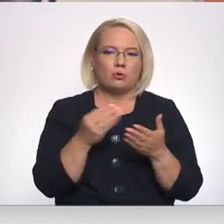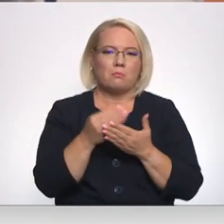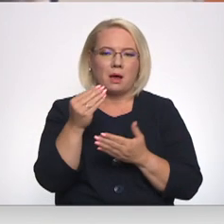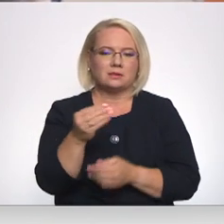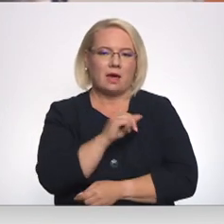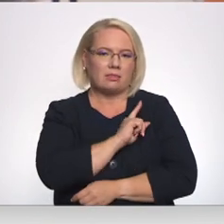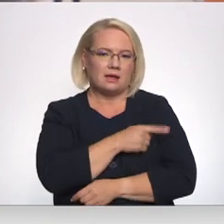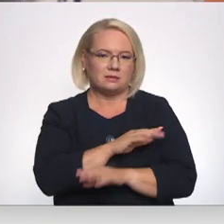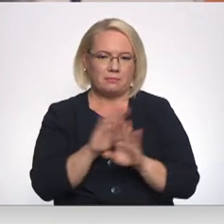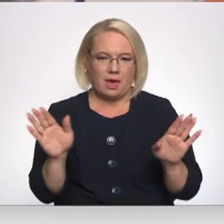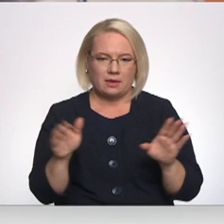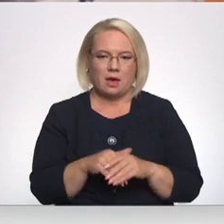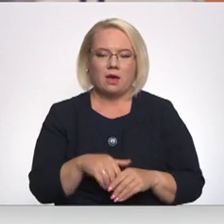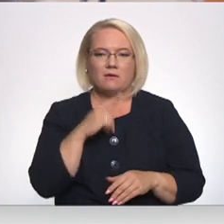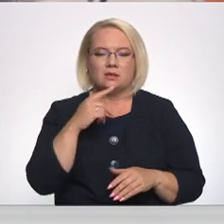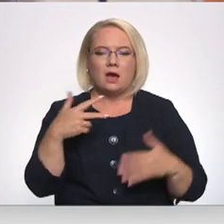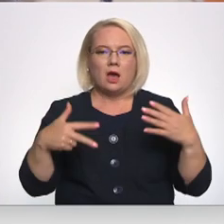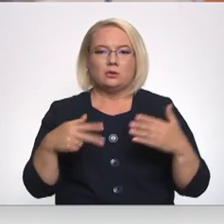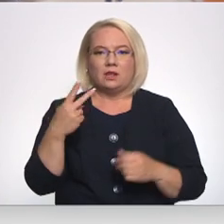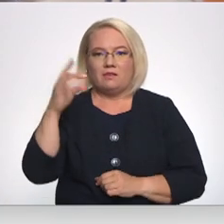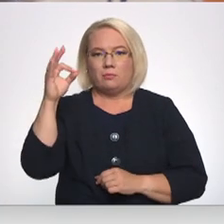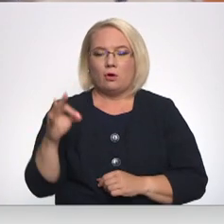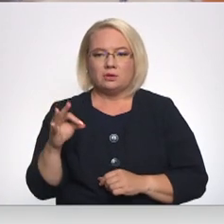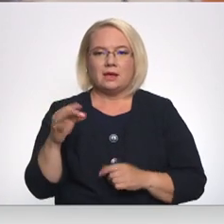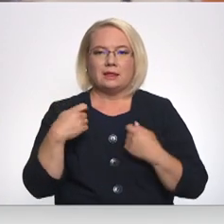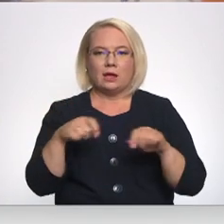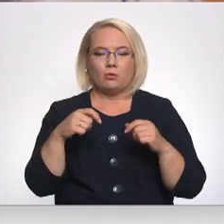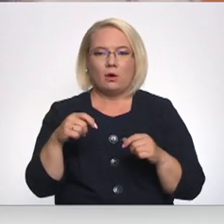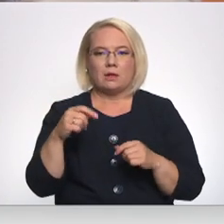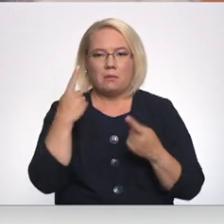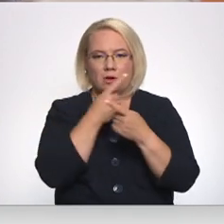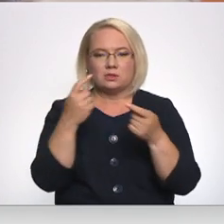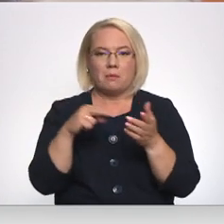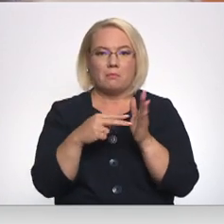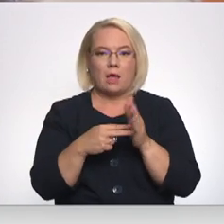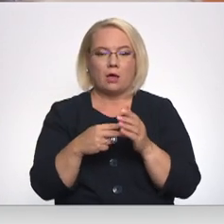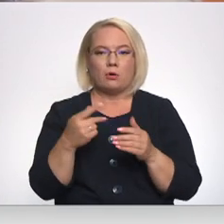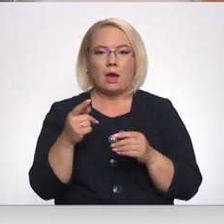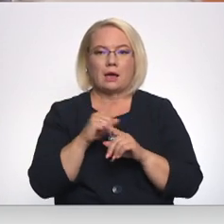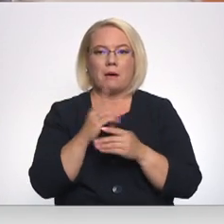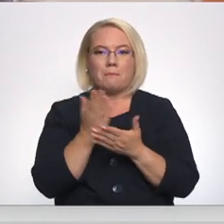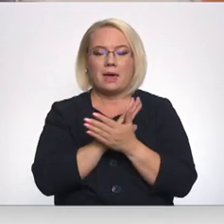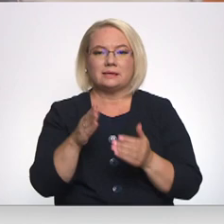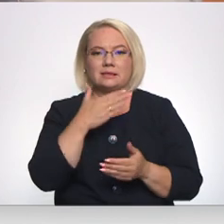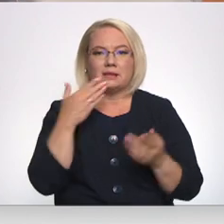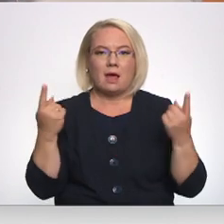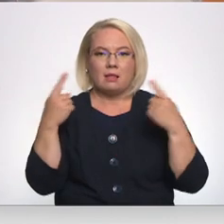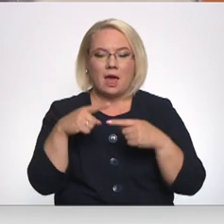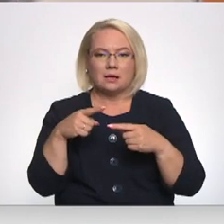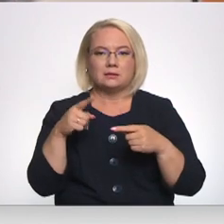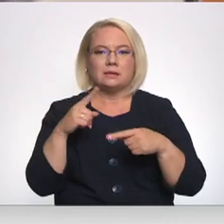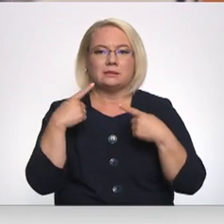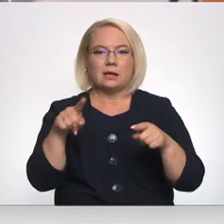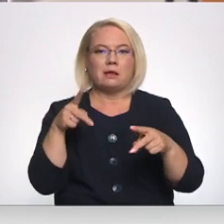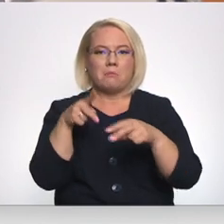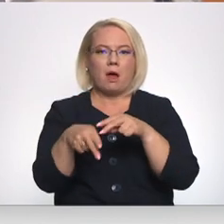pēc. Jāsaka, aptuviņi 2% tirgotāji jau ir paziņojuši, ka viņi plāno tikko beigasies kaut cik siltais laiks, ka viņi pārtraukas darbu vispār,